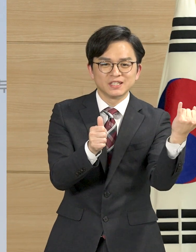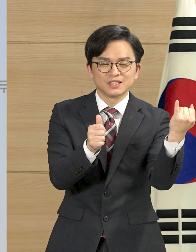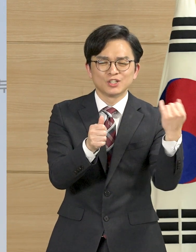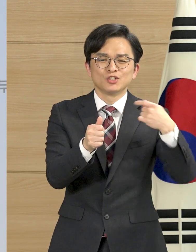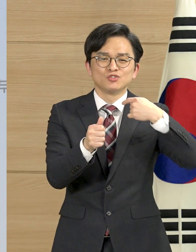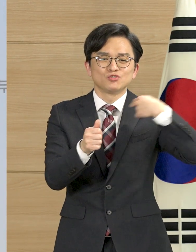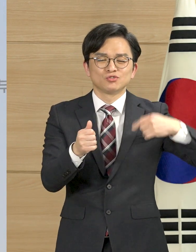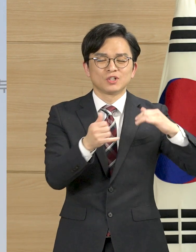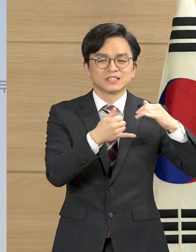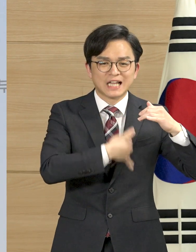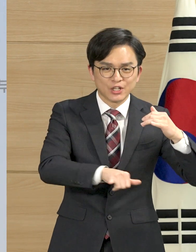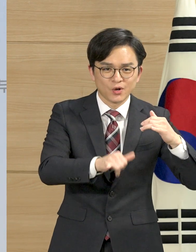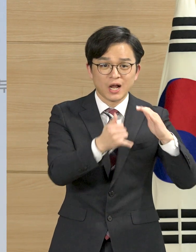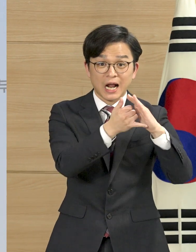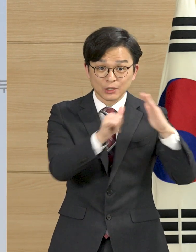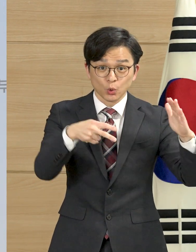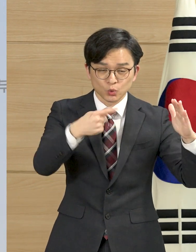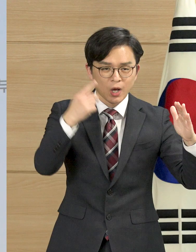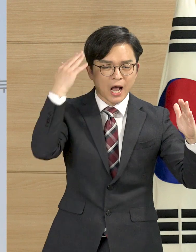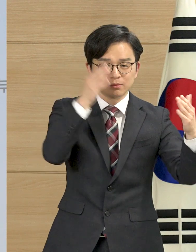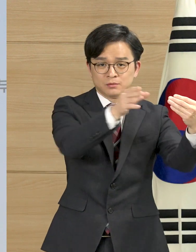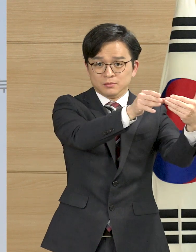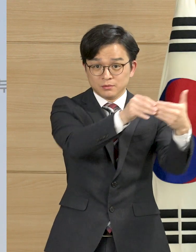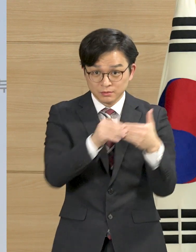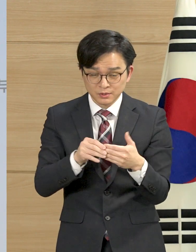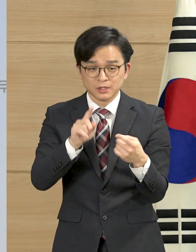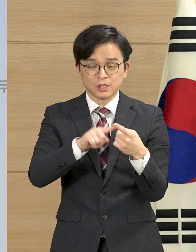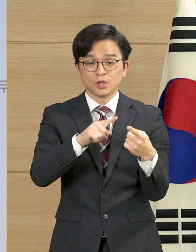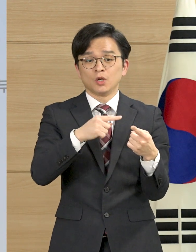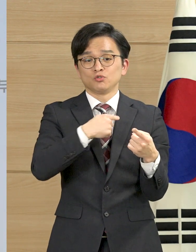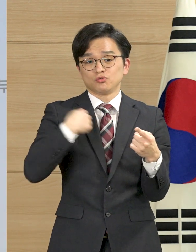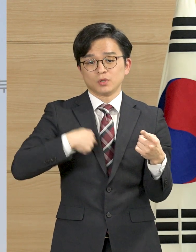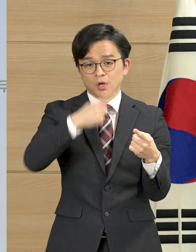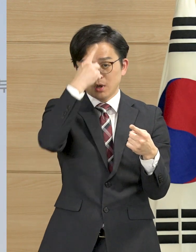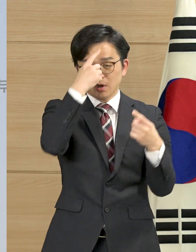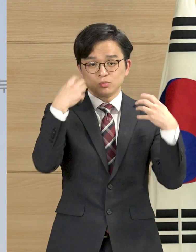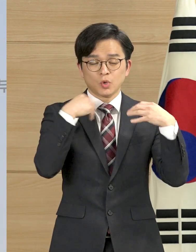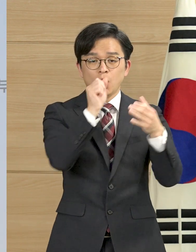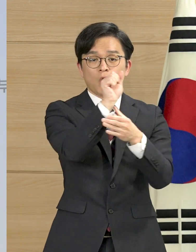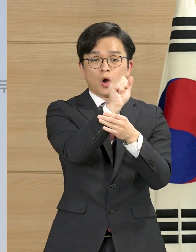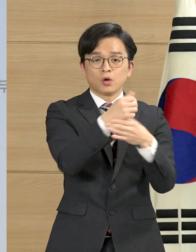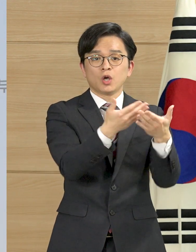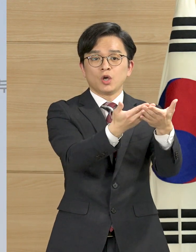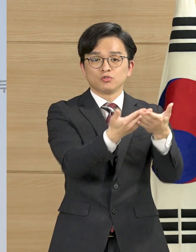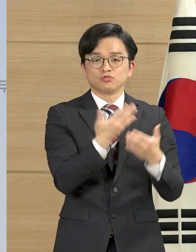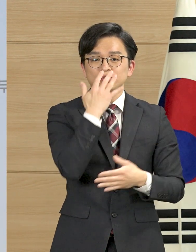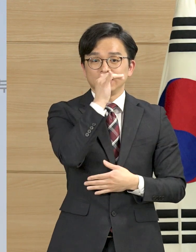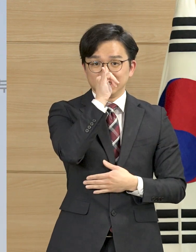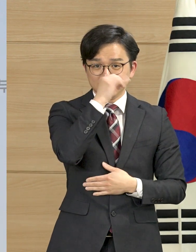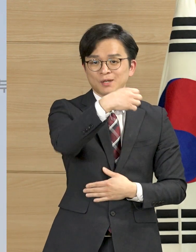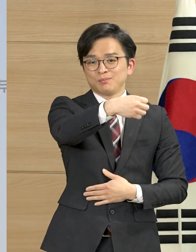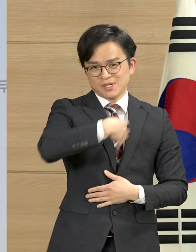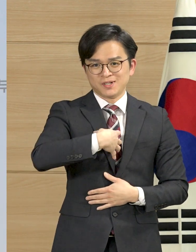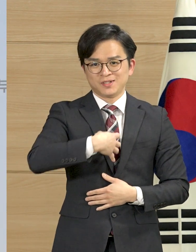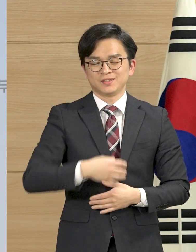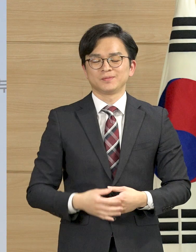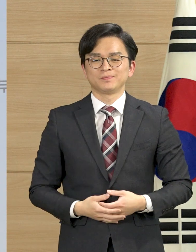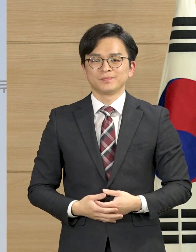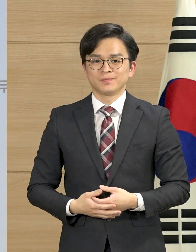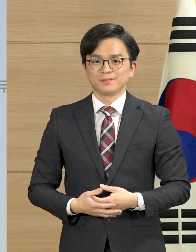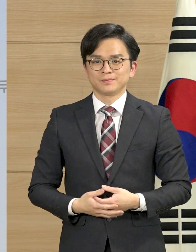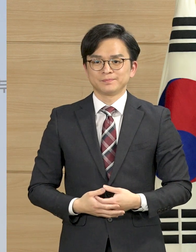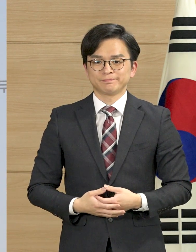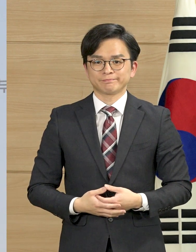한국인의 중국인 가족도 임시항공편을 탑승하는 것을 허가할 수 있다고 입장을 변경하여